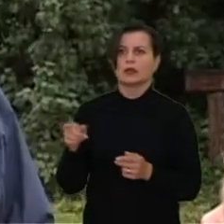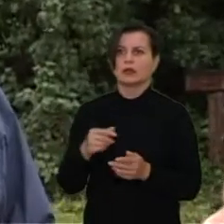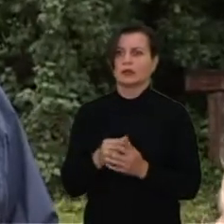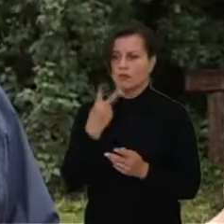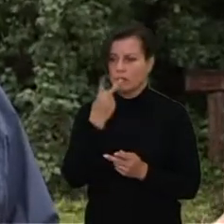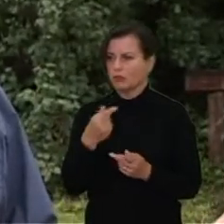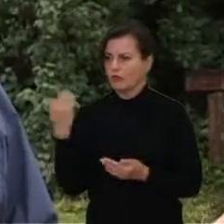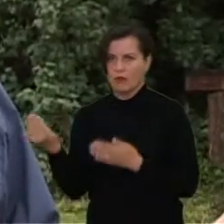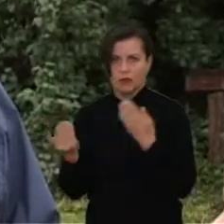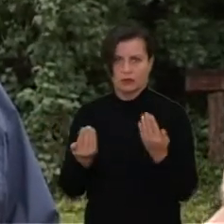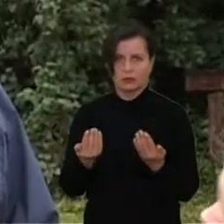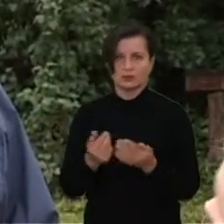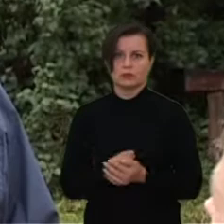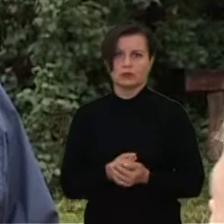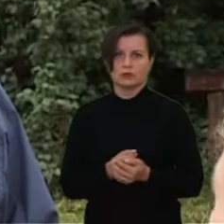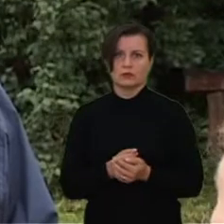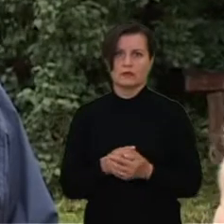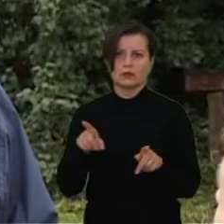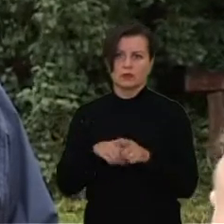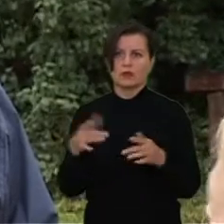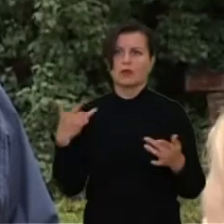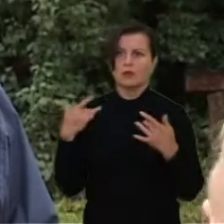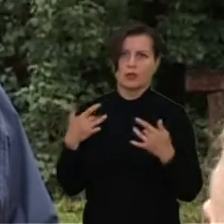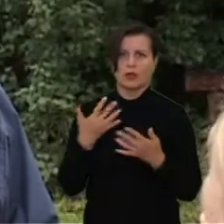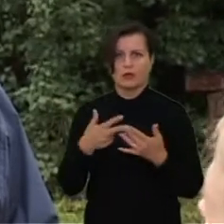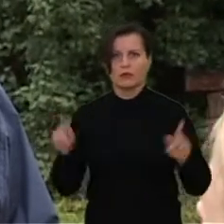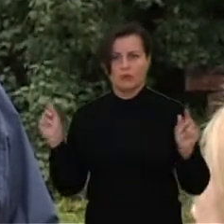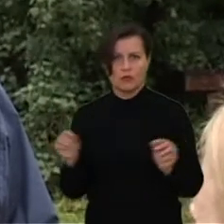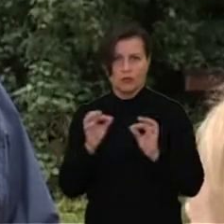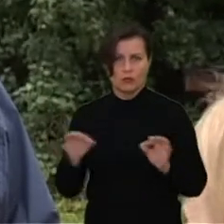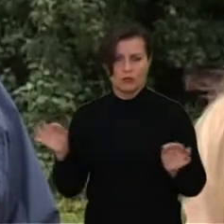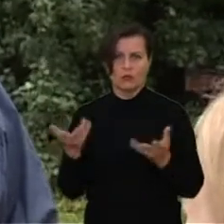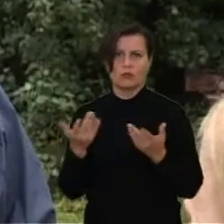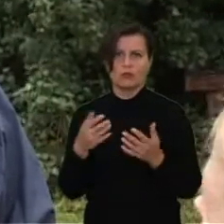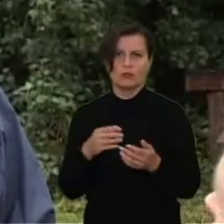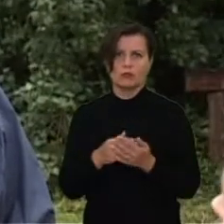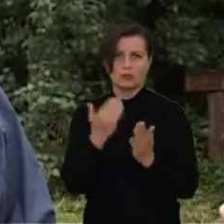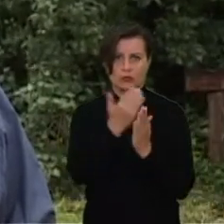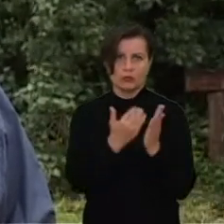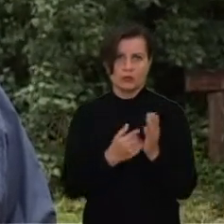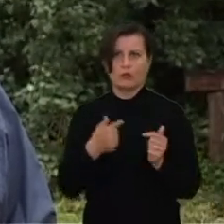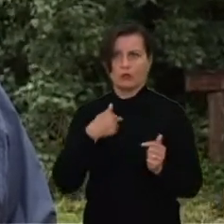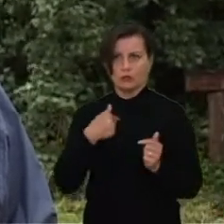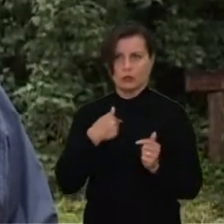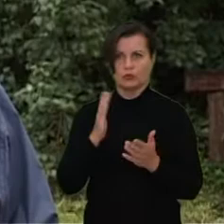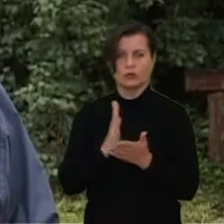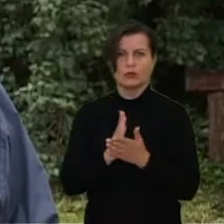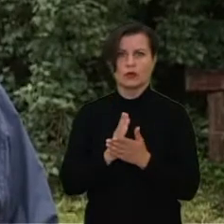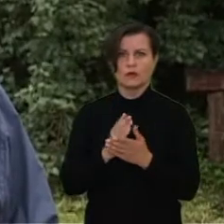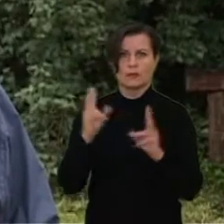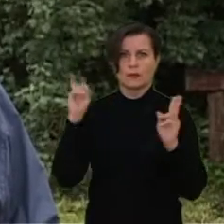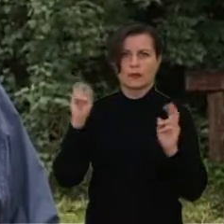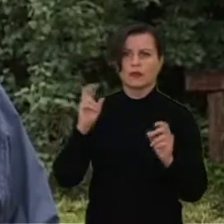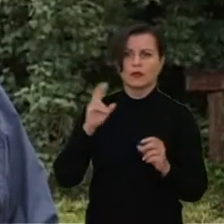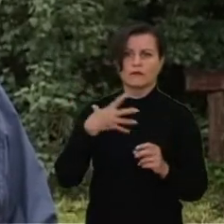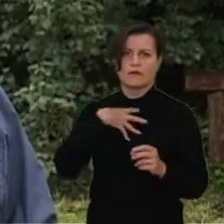spordiskai turi. Va ir, sakykim, menės programas, pas mūsų artėja Vilties paukštė, yra tradicinis,